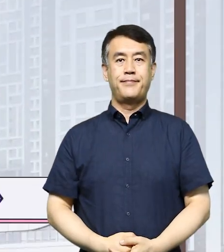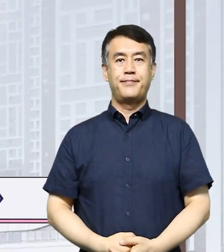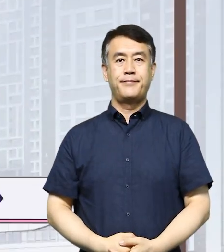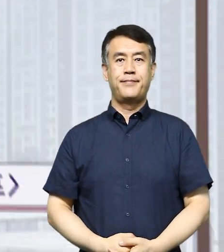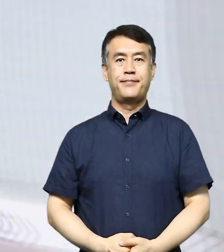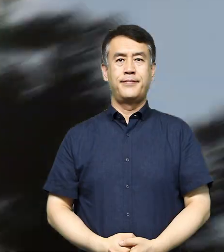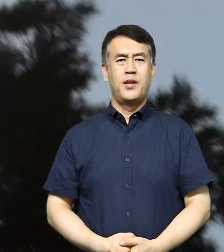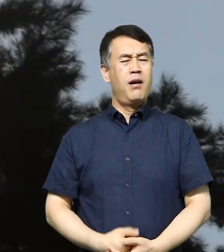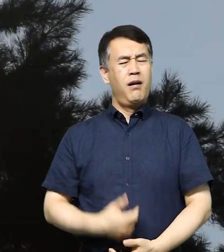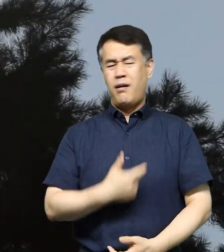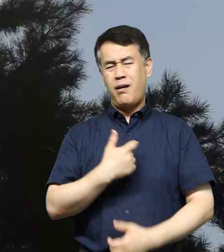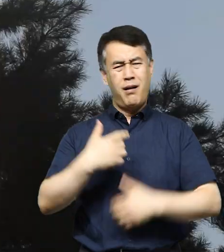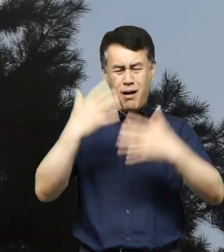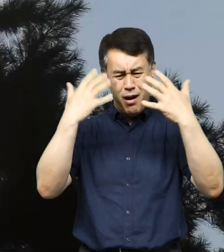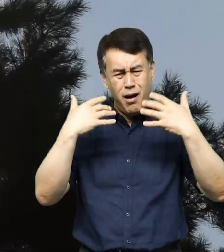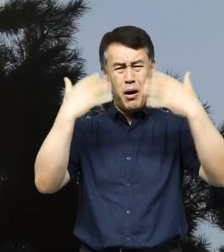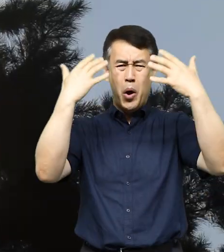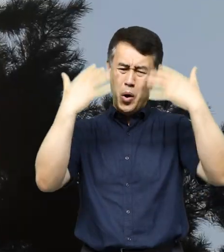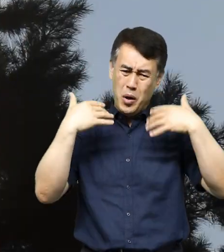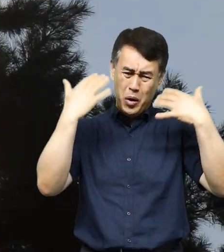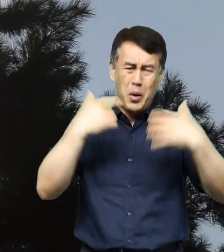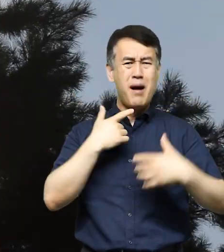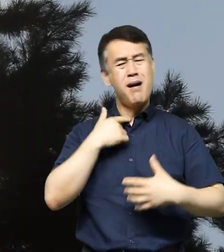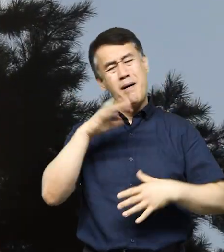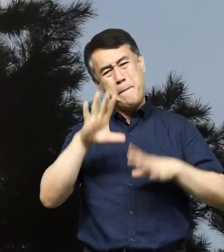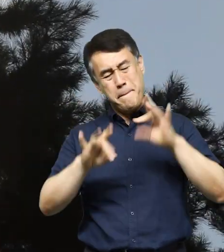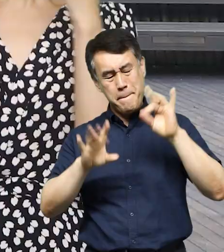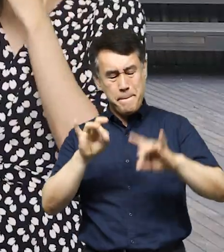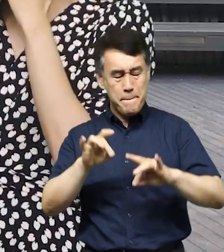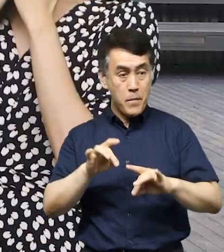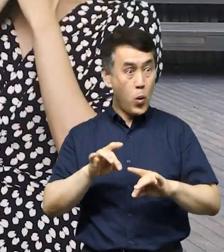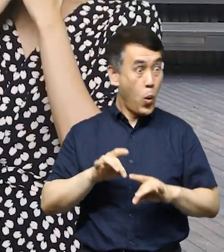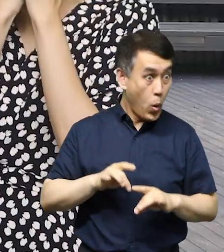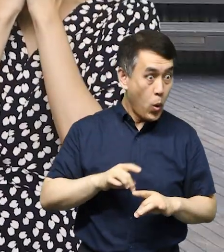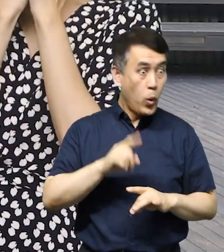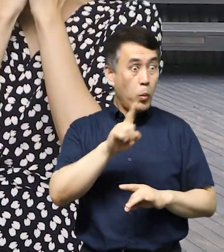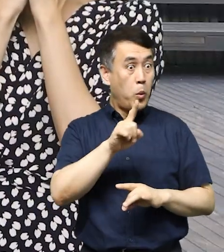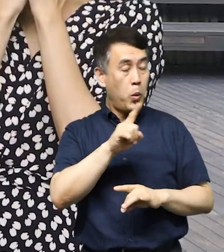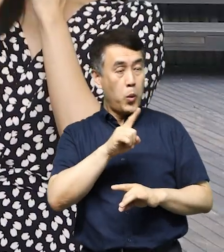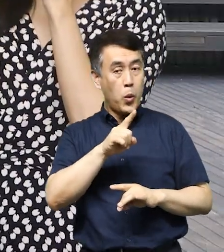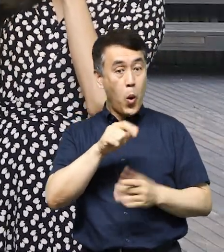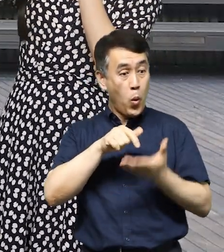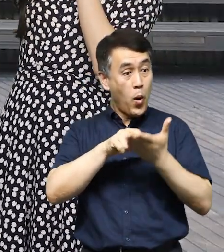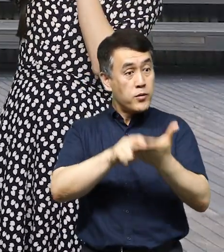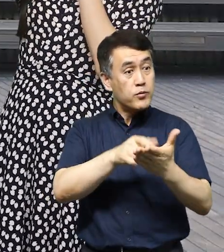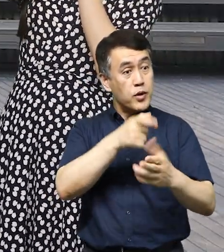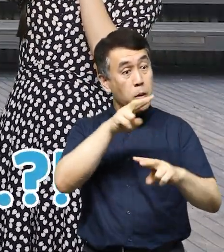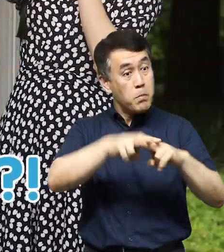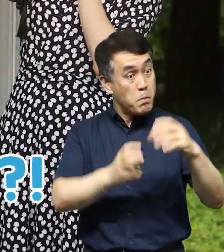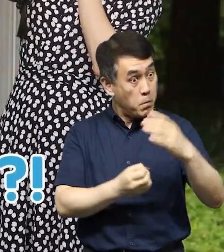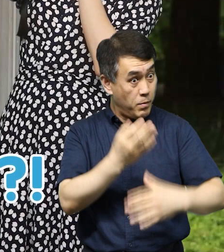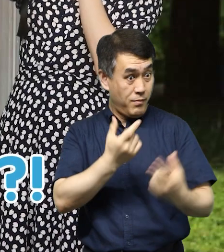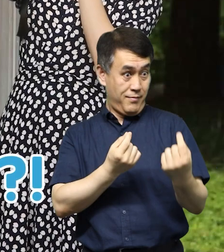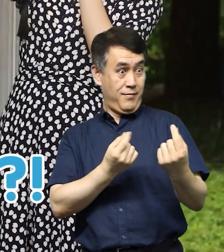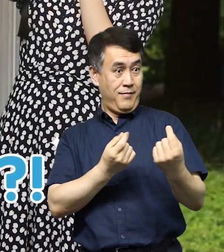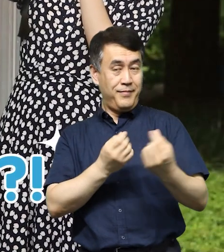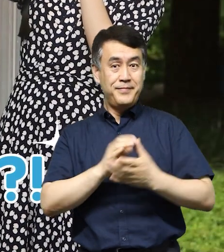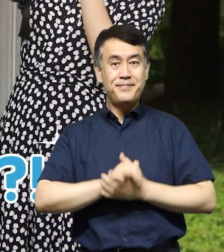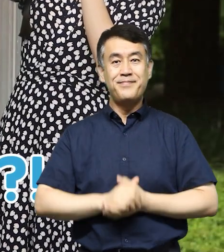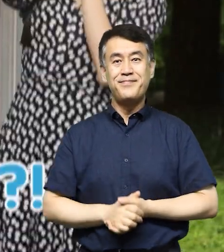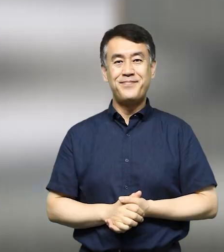아 더워 목마르다 아니 저건 광진구의 오아시스?